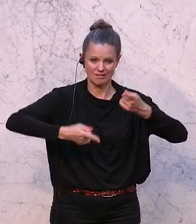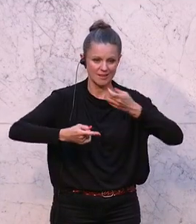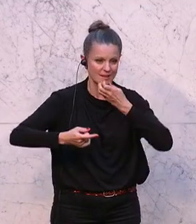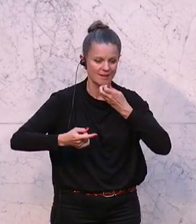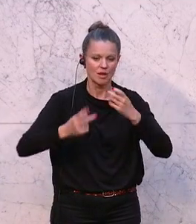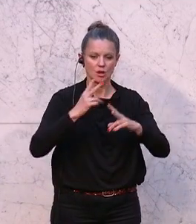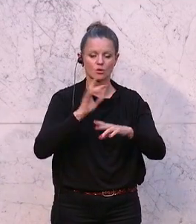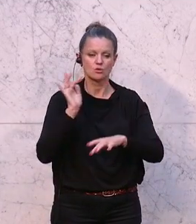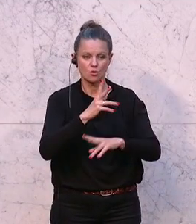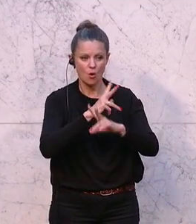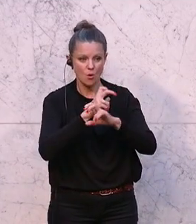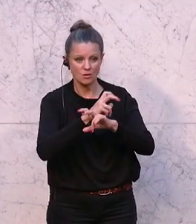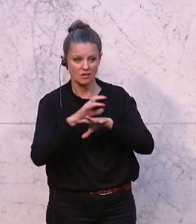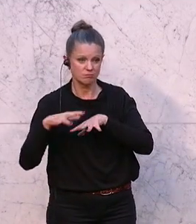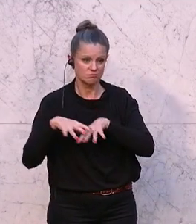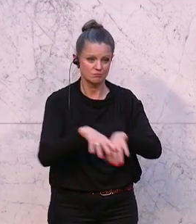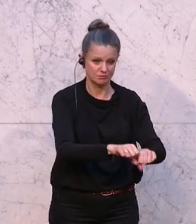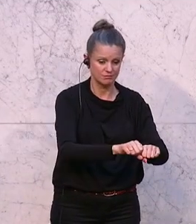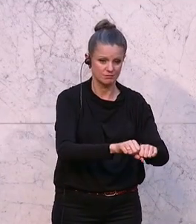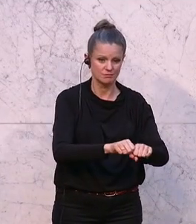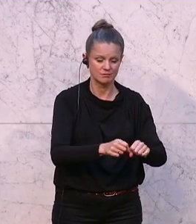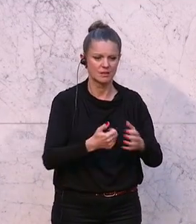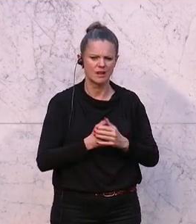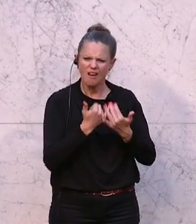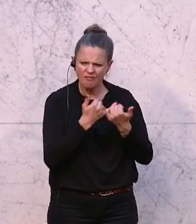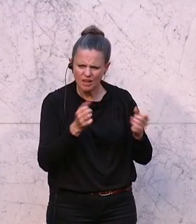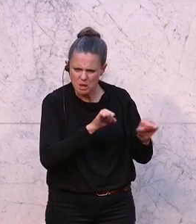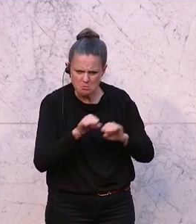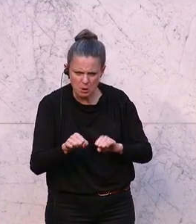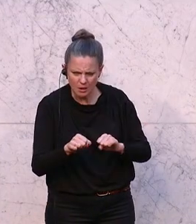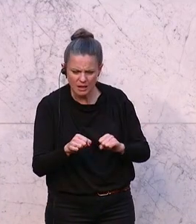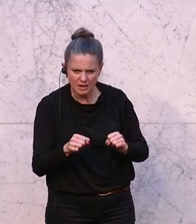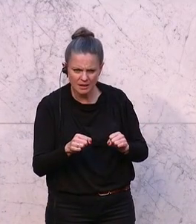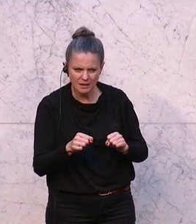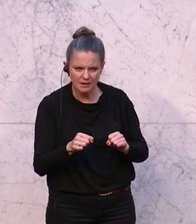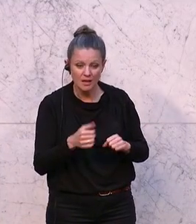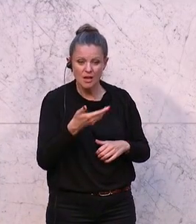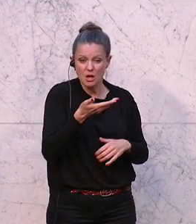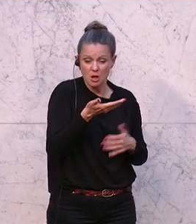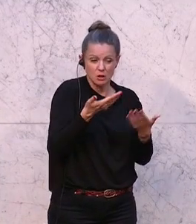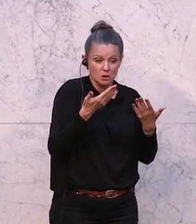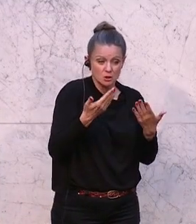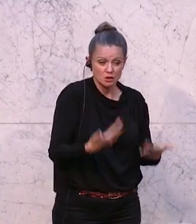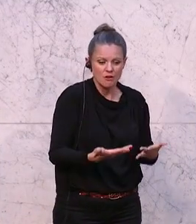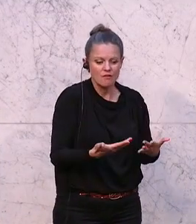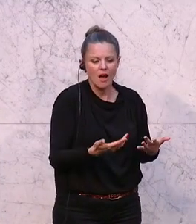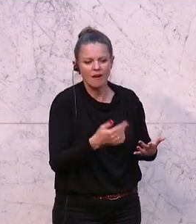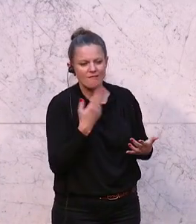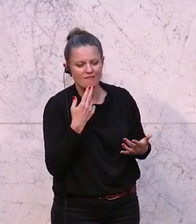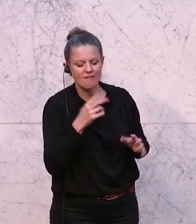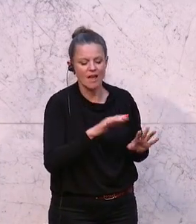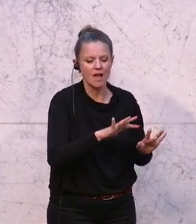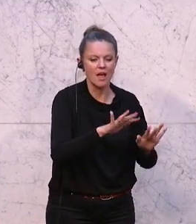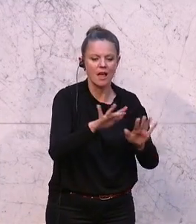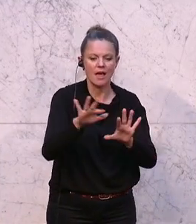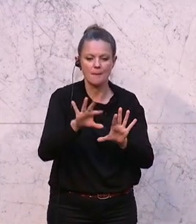regelrecht zu korrumpieren. Und wie korrumpiert man ein Land? Indem man das schwächste Glied ausmacht. Man schaut sich